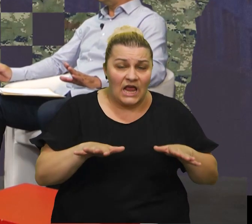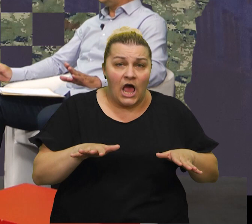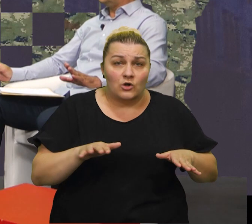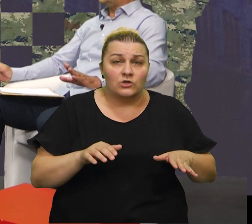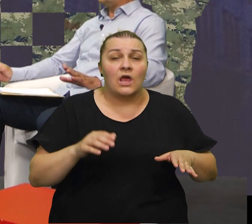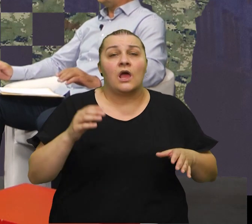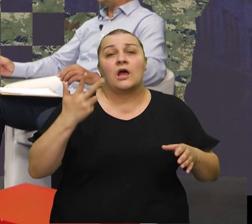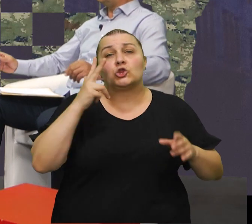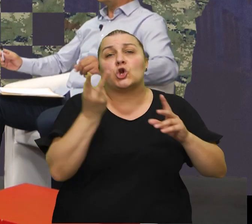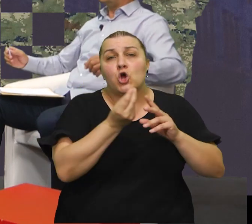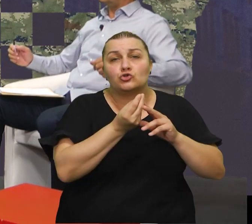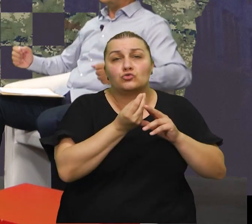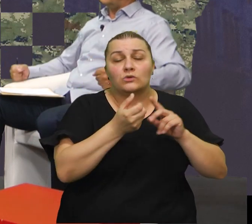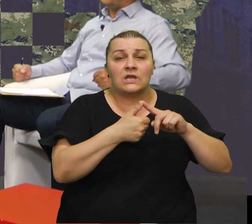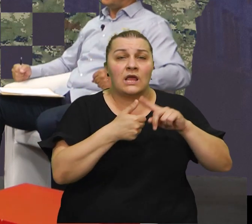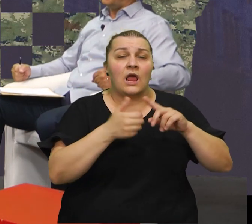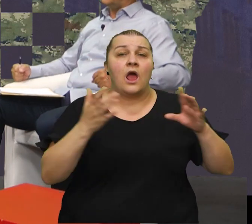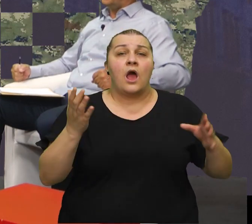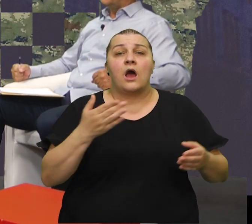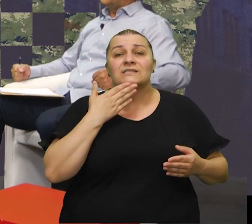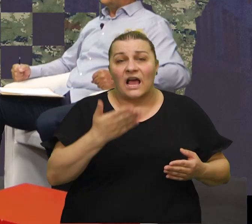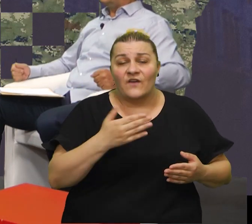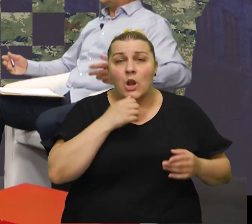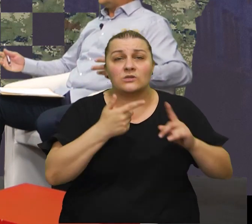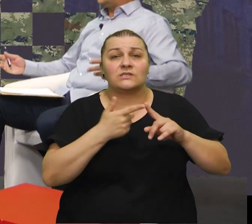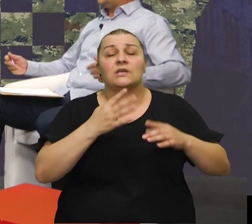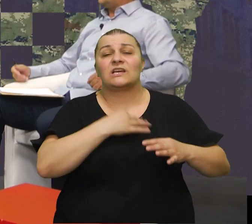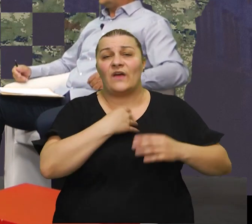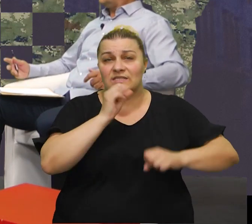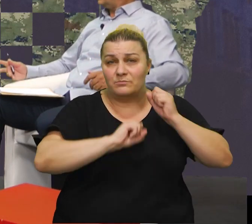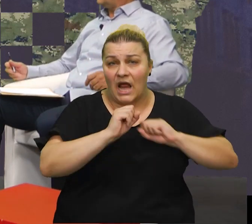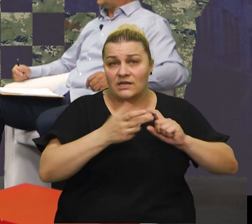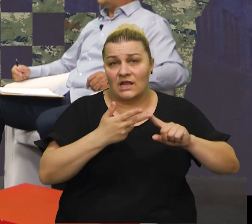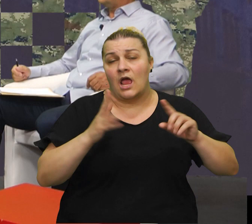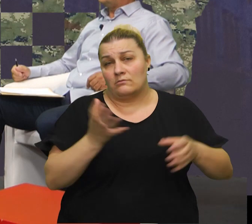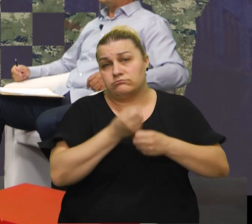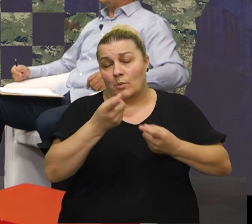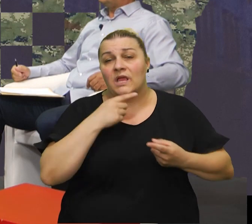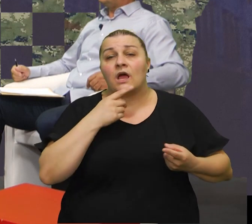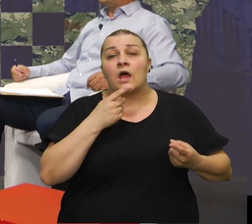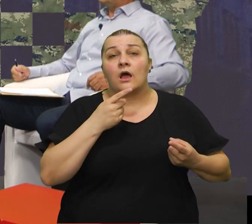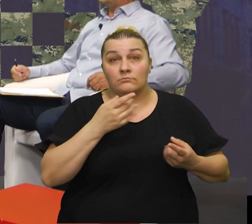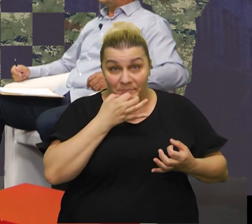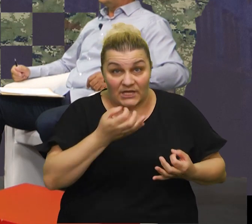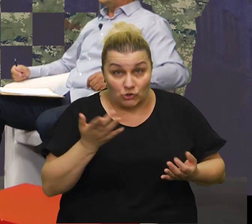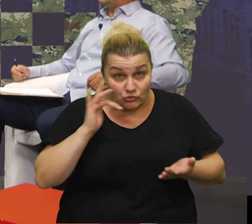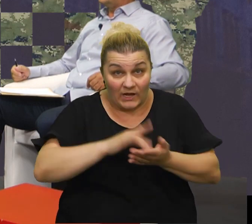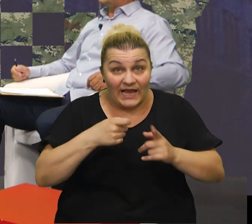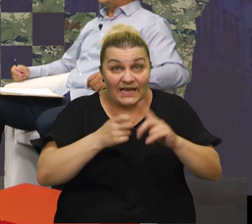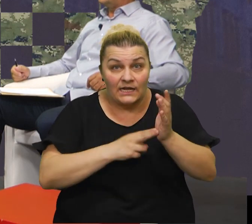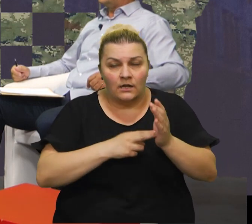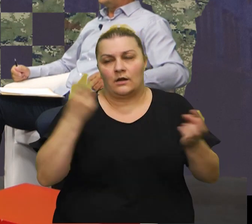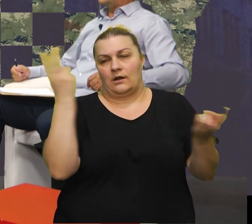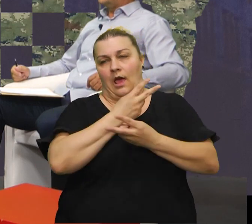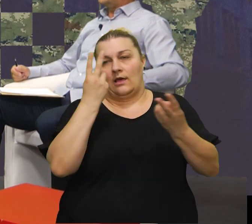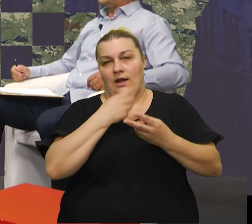trostloknih blagdan dan pobjede domođe se zahvaljamo se dan Hrvatskih branite a ja vjerujem da se vidimo u kniju idete u kniju? a šta pitaš vrba brate nego diću